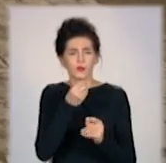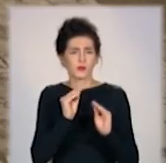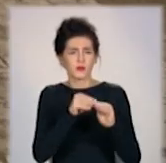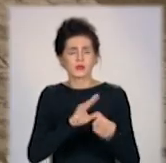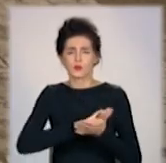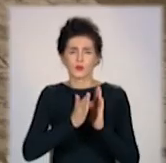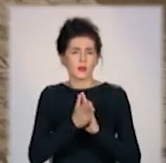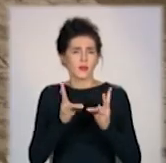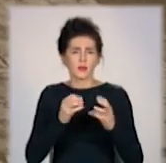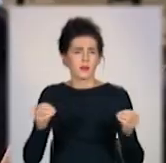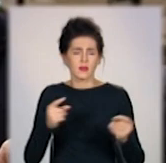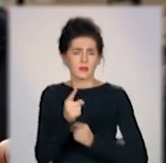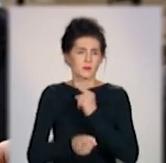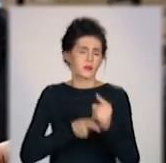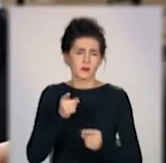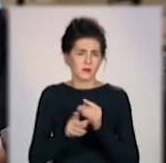виправить, вважають сусіди.